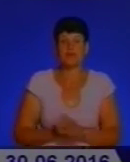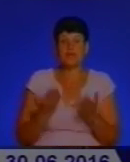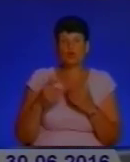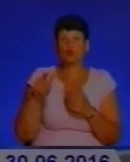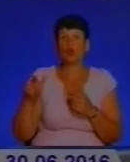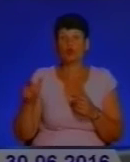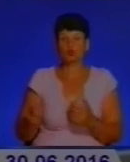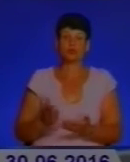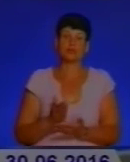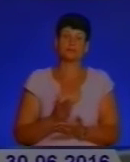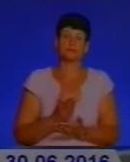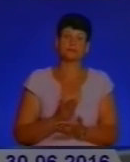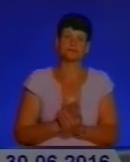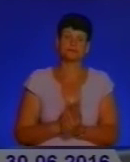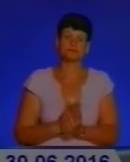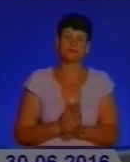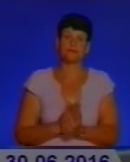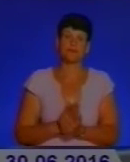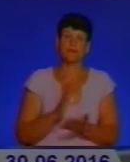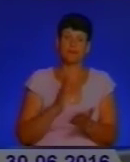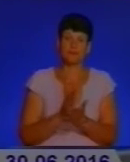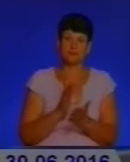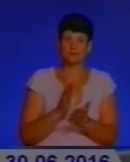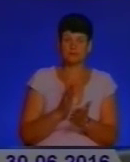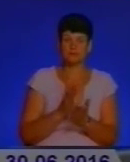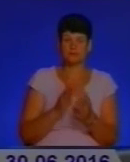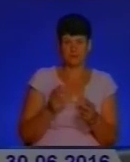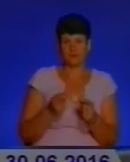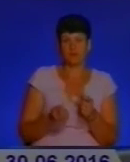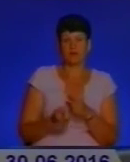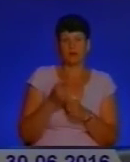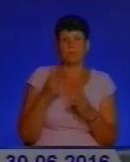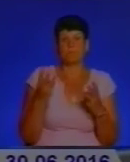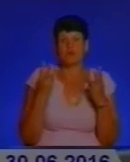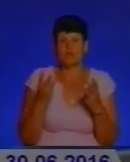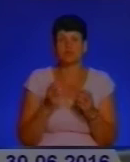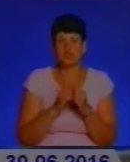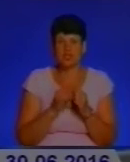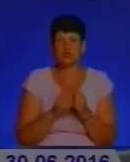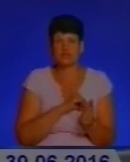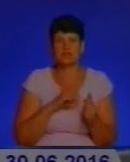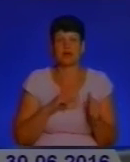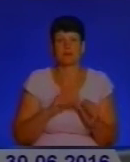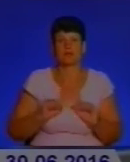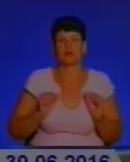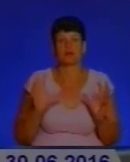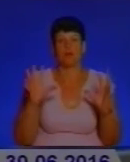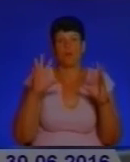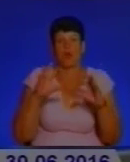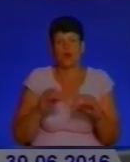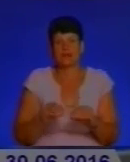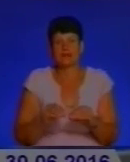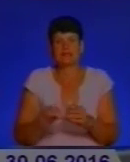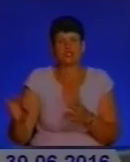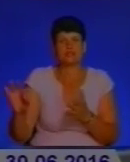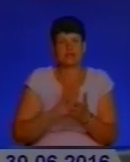спричиняють оцю пожежу, чи часто вони самі намагаються погасити, якщо це ще невеликі масштаби, чи